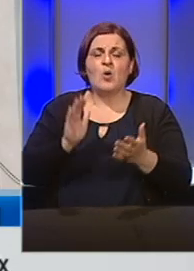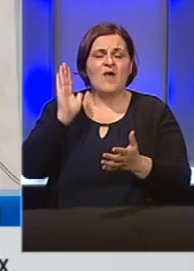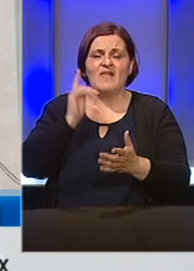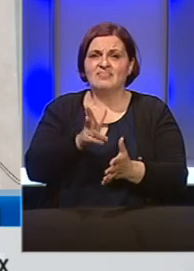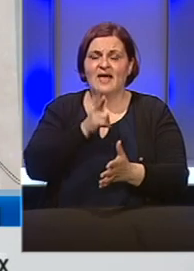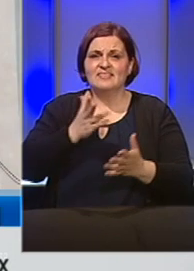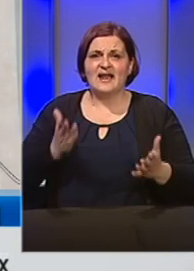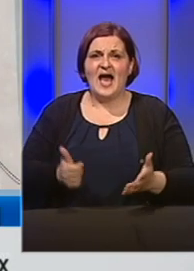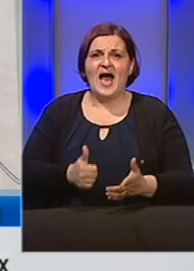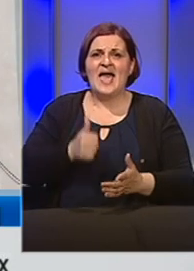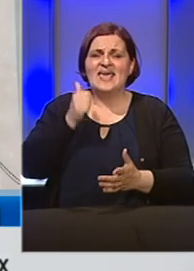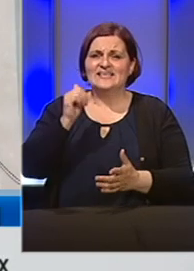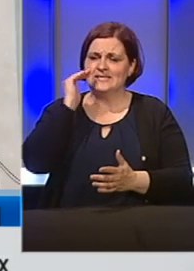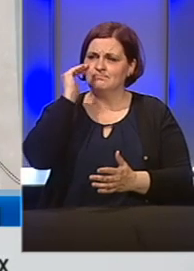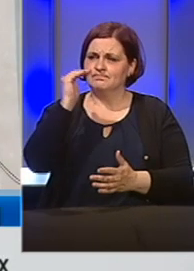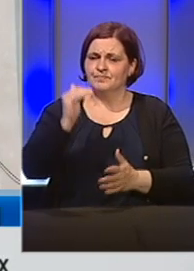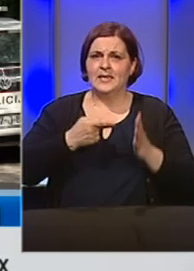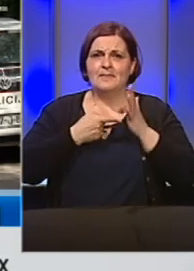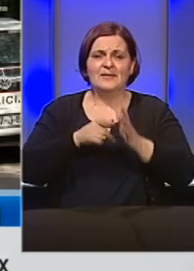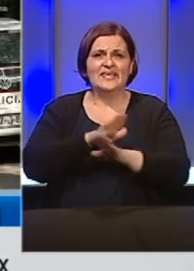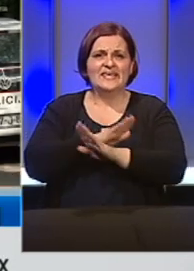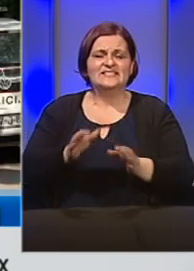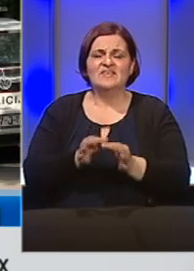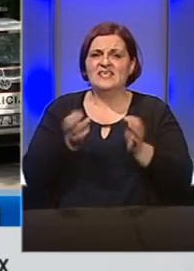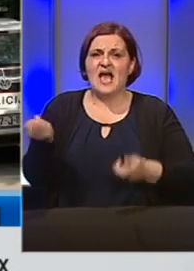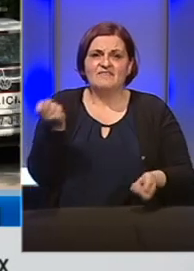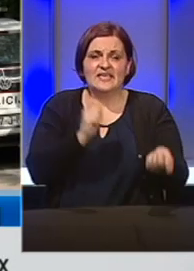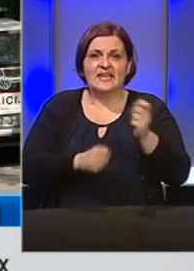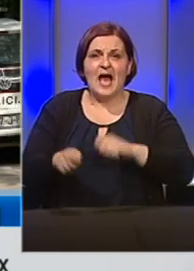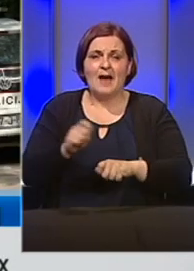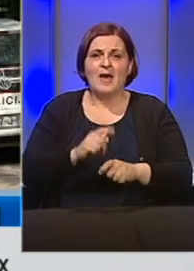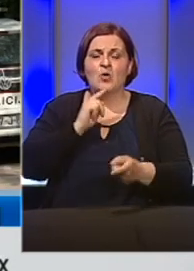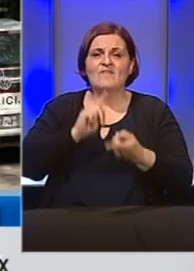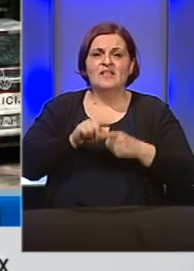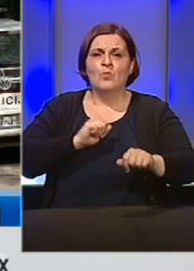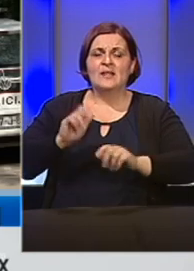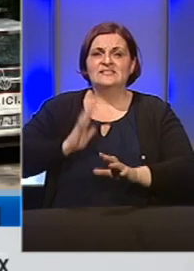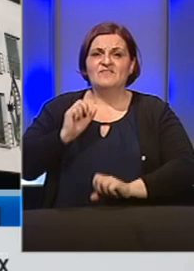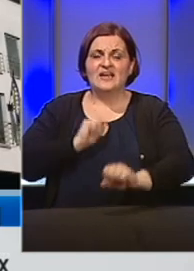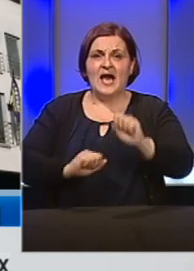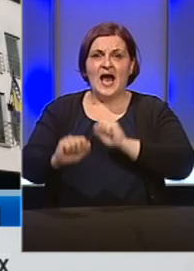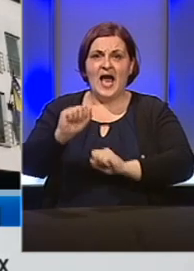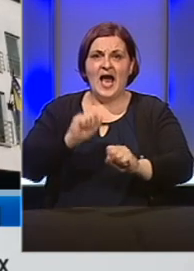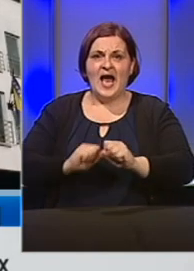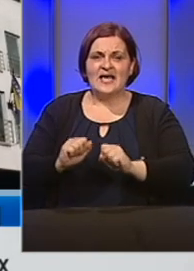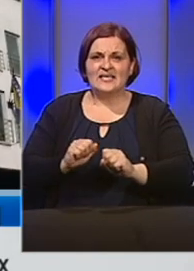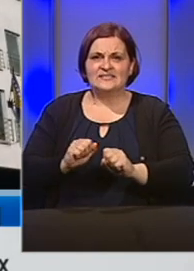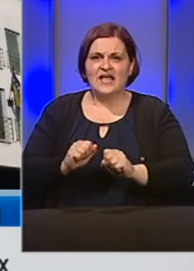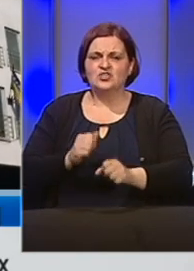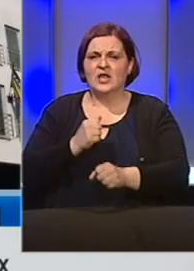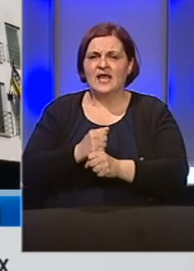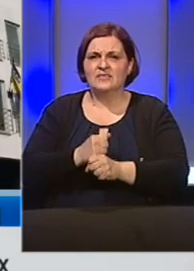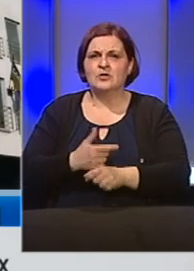tražila, sa jednim tabelarnim prikazom svih javnih nabavka koje je Federalna uprava civilne zaštite provodila na